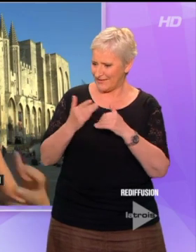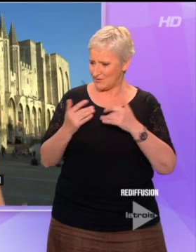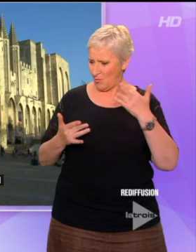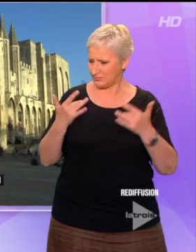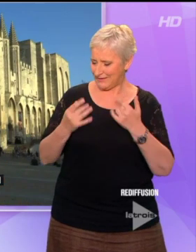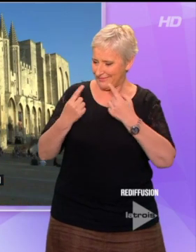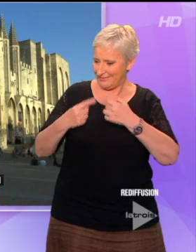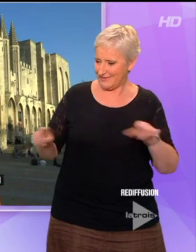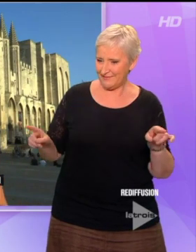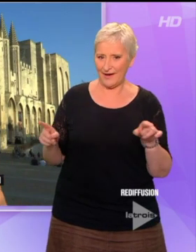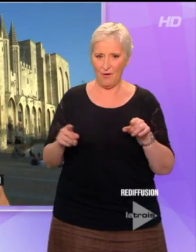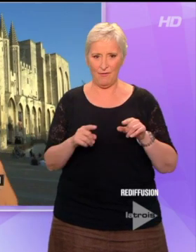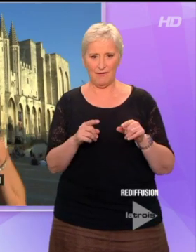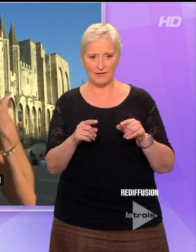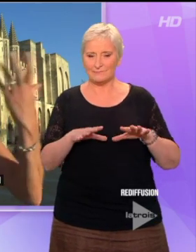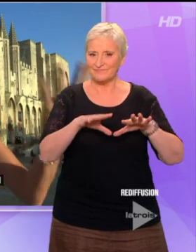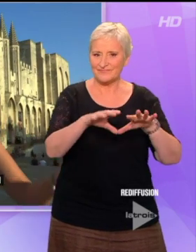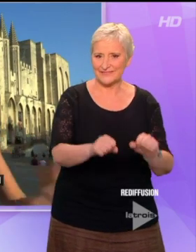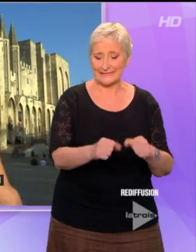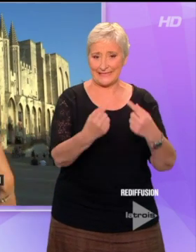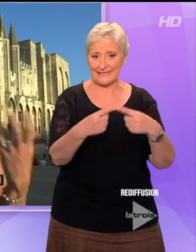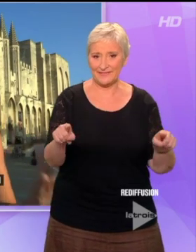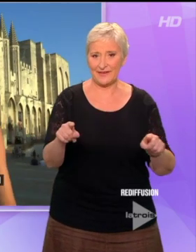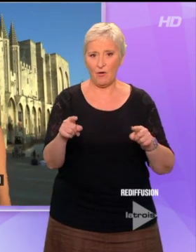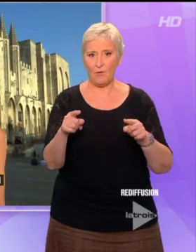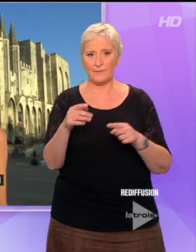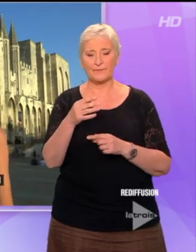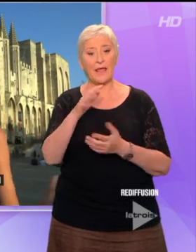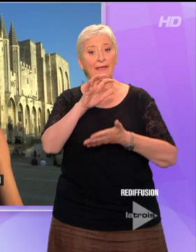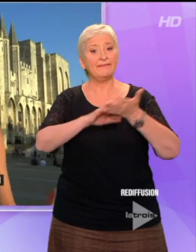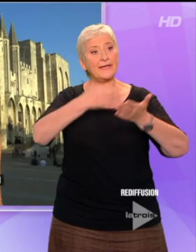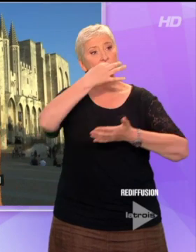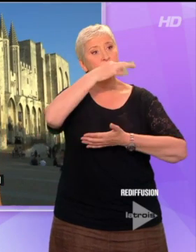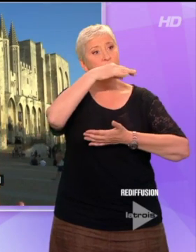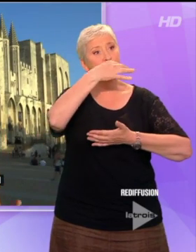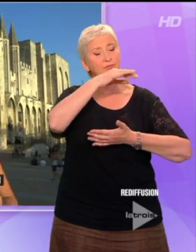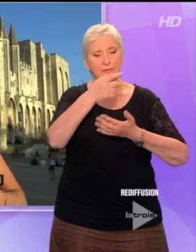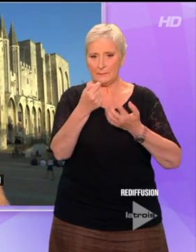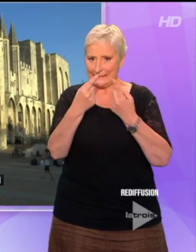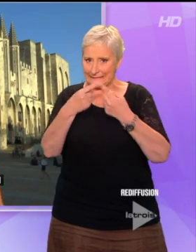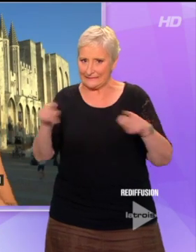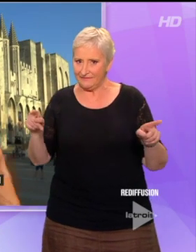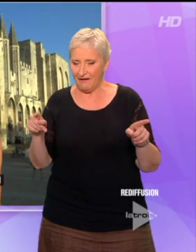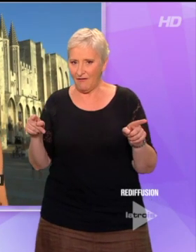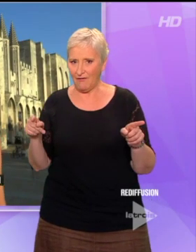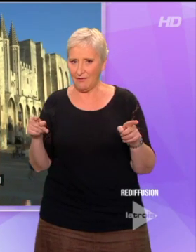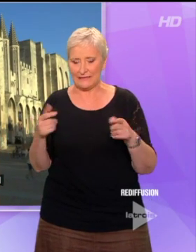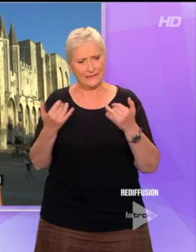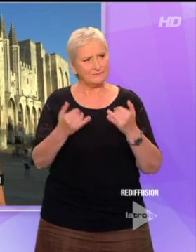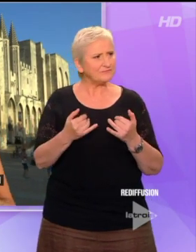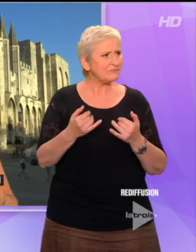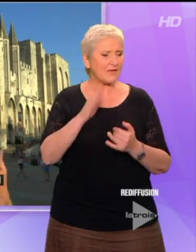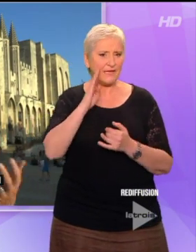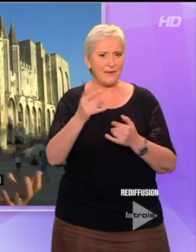le plateau différemment. On ne prononce pas, on ne profère pas le texte, disent les spécialistes ici. Il y a quelque chose de très naturel.